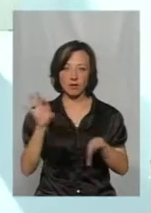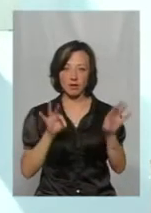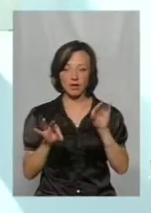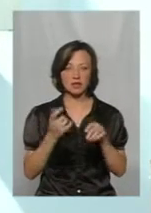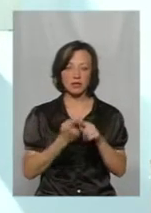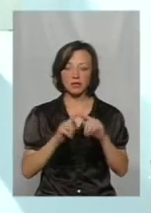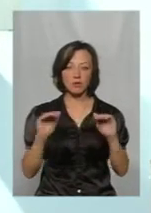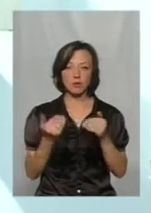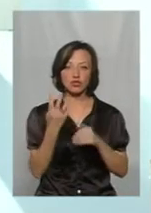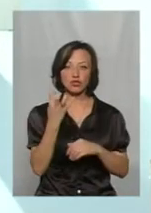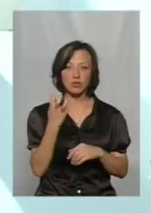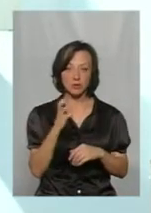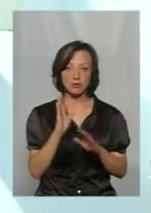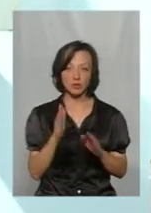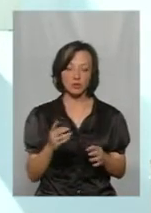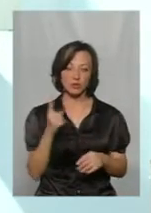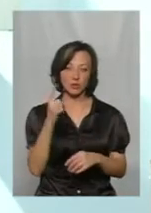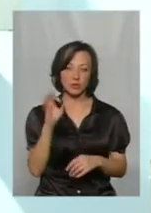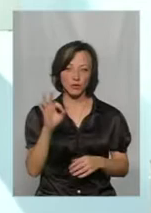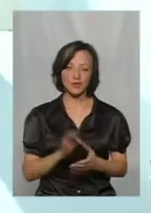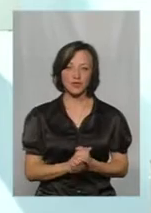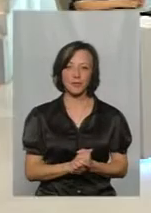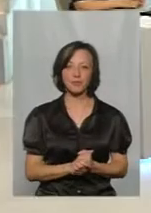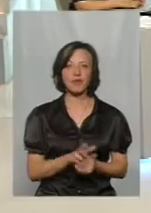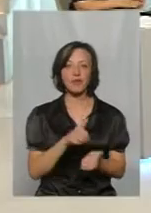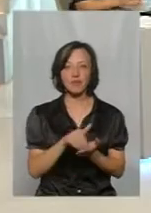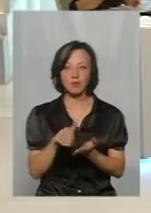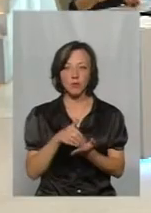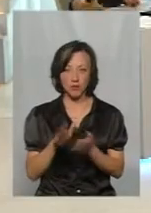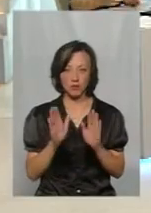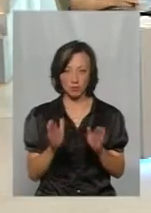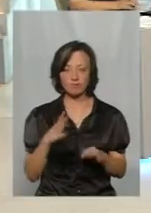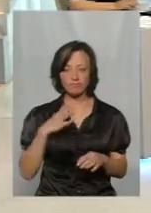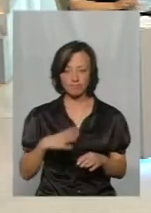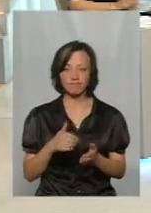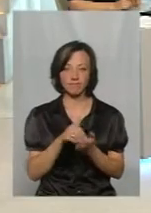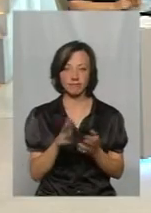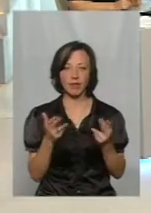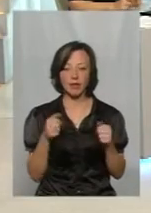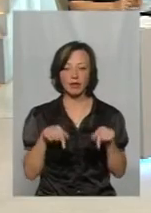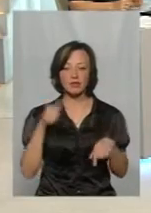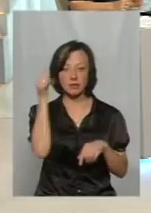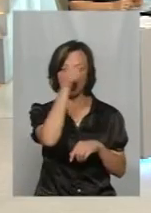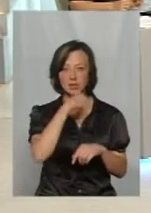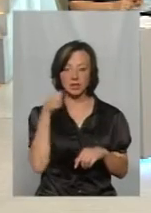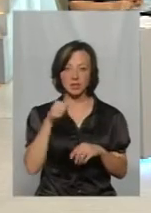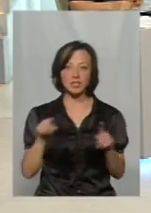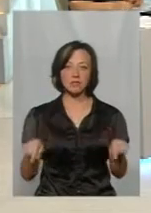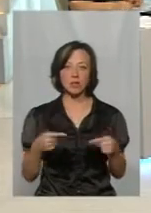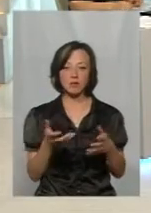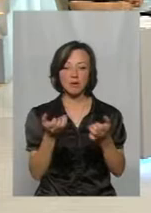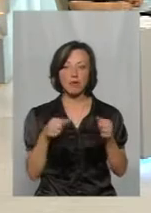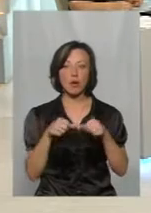це не менше 400 буде однозначно. А відмовляти все ж таки будете? Будемо відмовляти, так. Ми цей рік створили